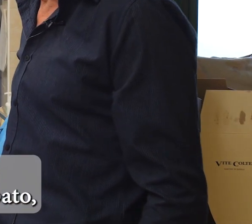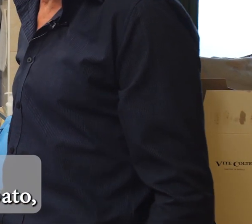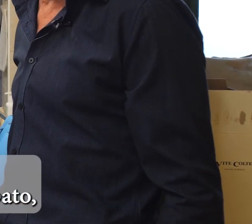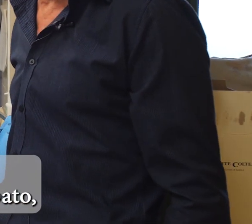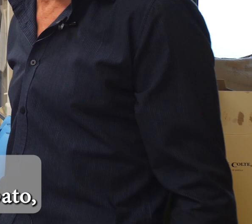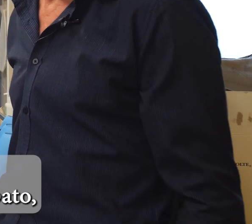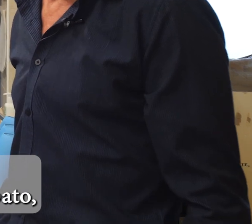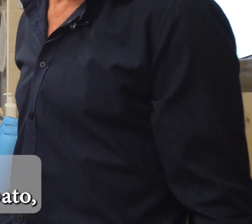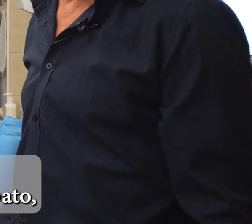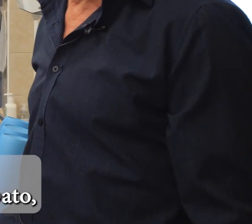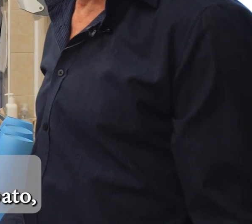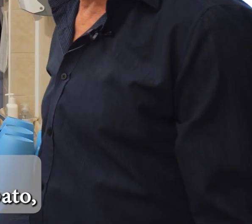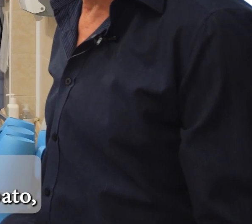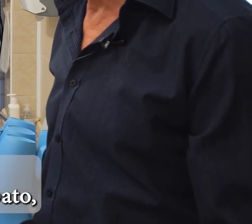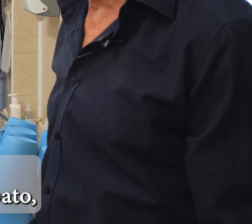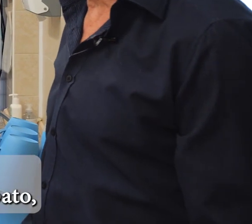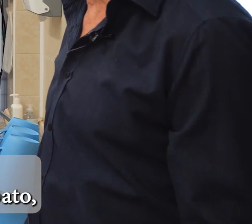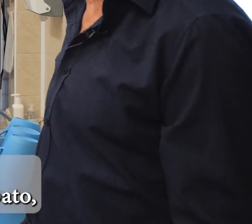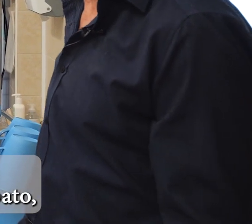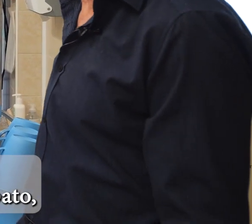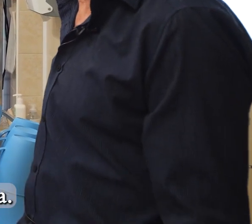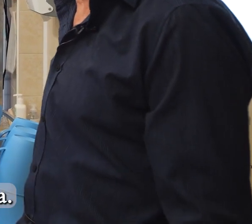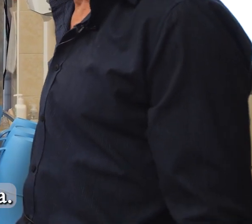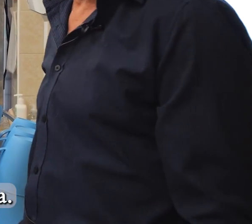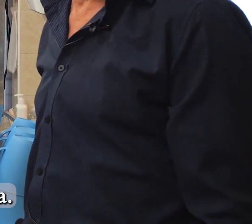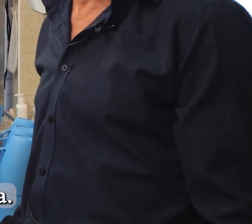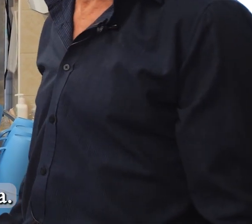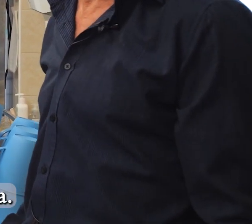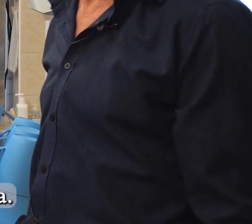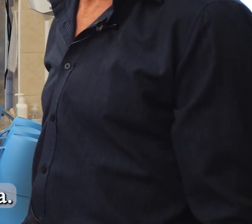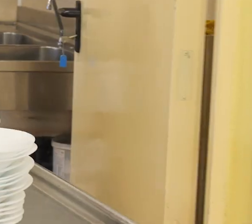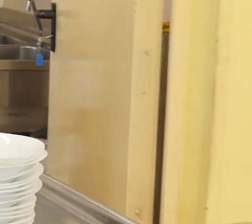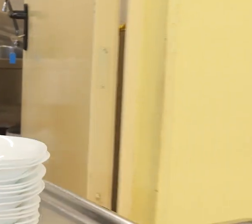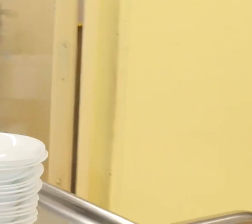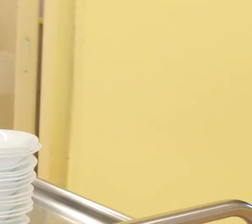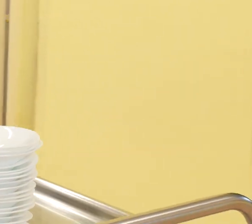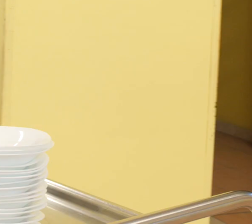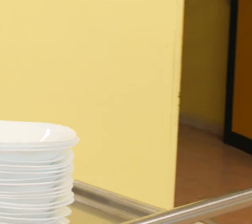finalizzato poi, come abbiamo già anticipato, a una vita in autonomia.